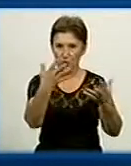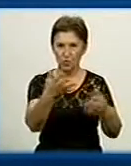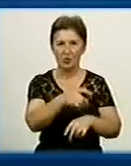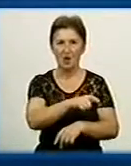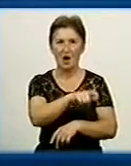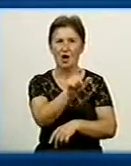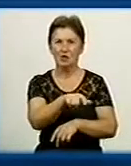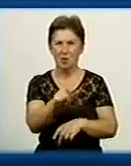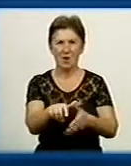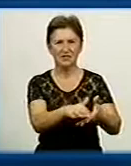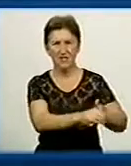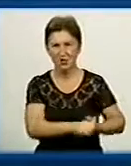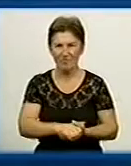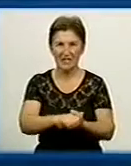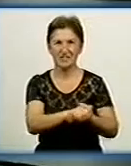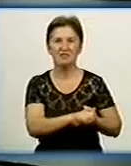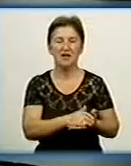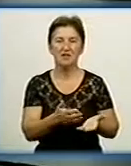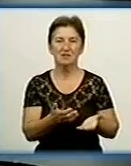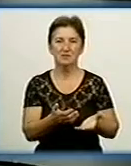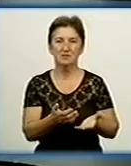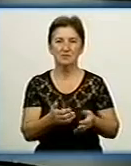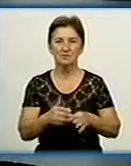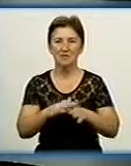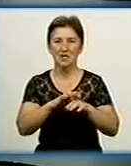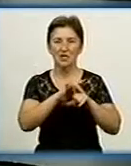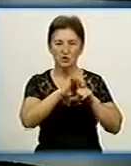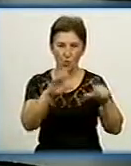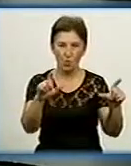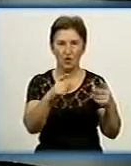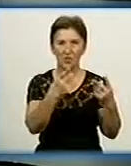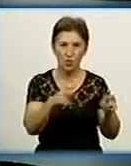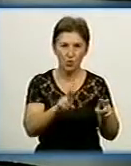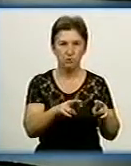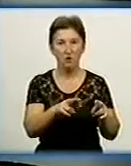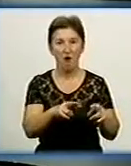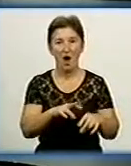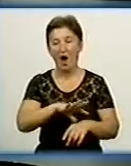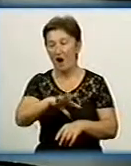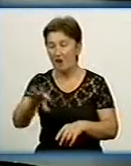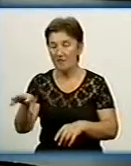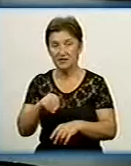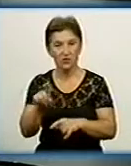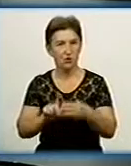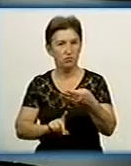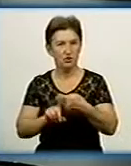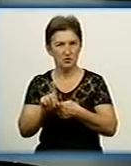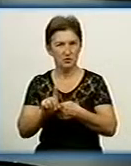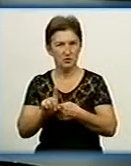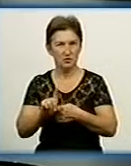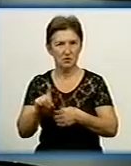товариства, спортивні, загальноосвітні школи, клуби, сексі. А все, що стосується, починаючи з ДЕЮ США,